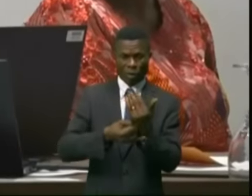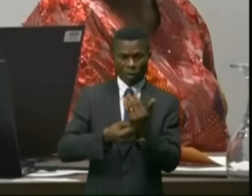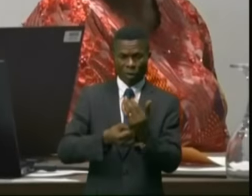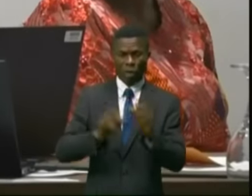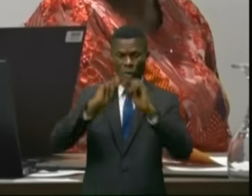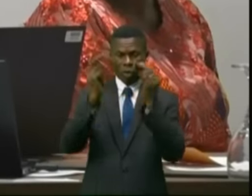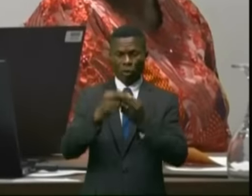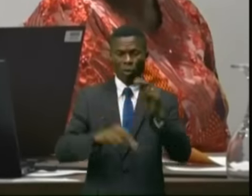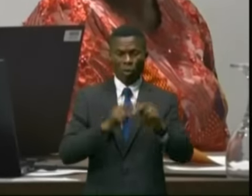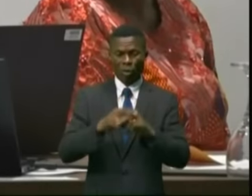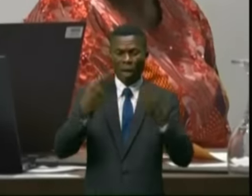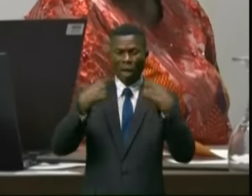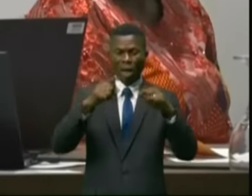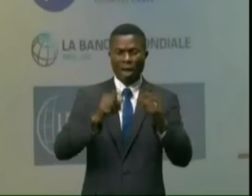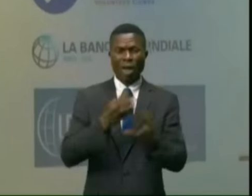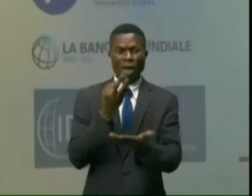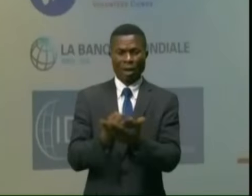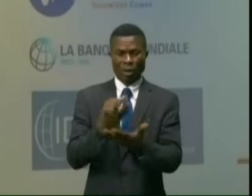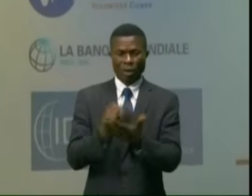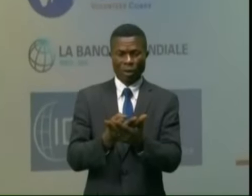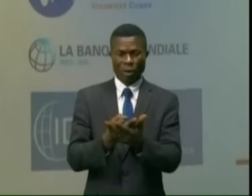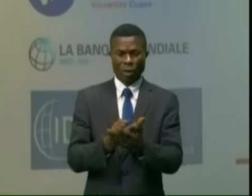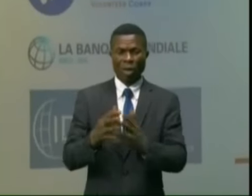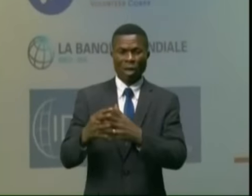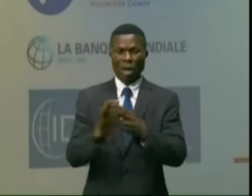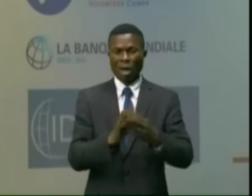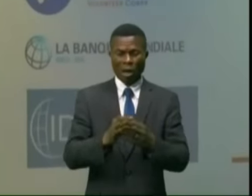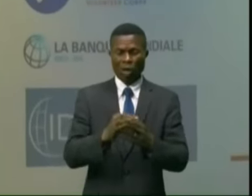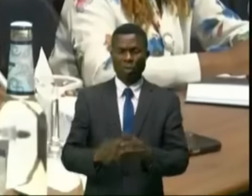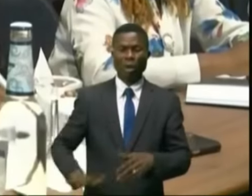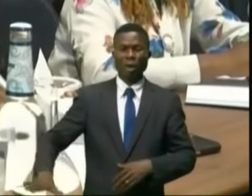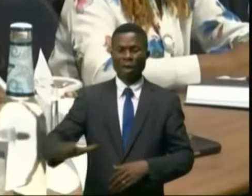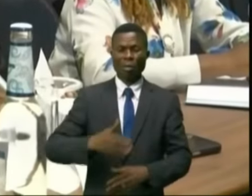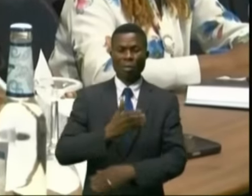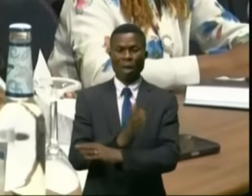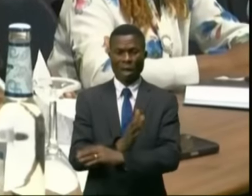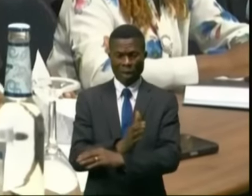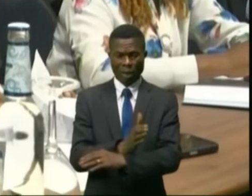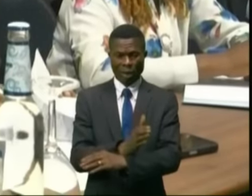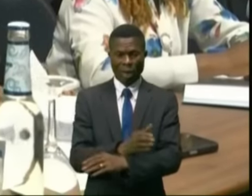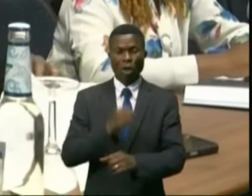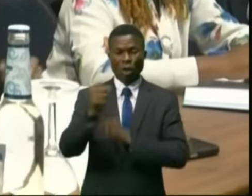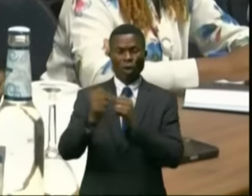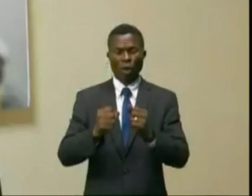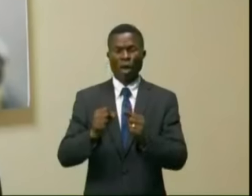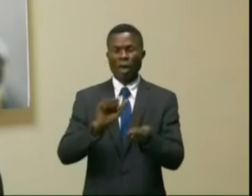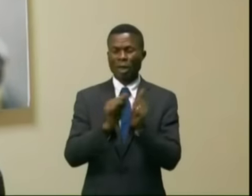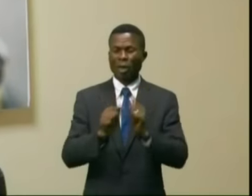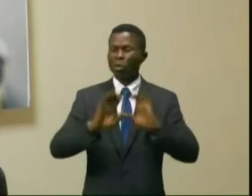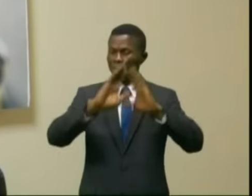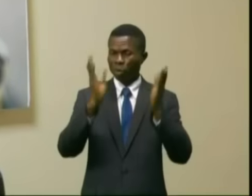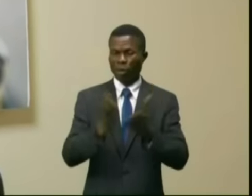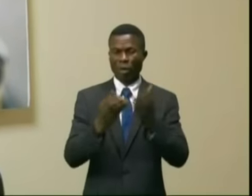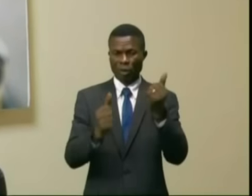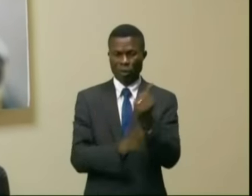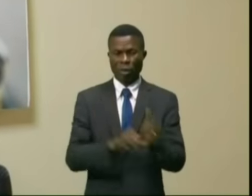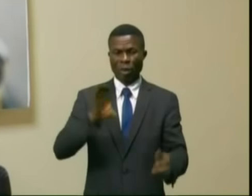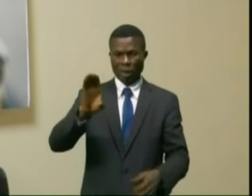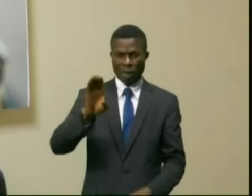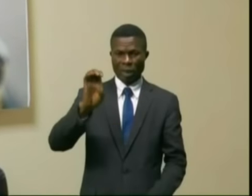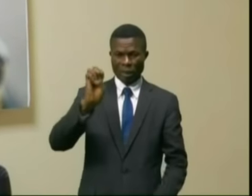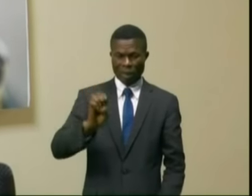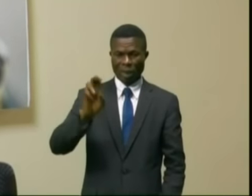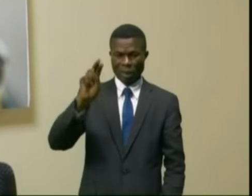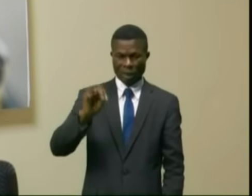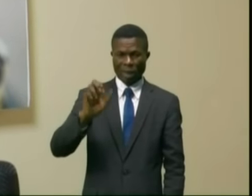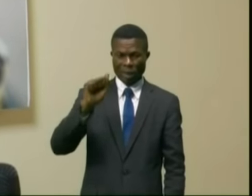cellule nationale de renseignement financier et de la coopération allemande. Cette lutte est une affaire commune. Ce n'est pas la CENAREF qui est mise sur